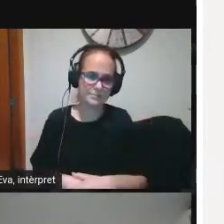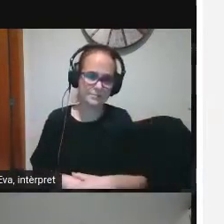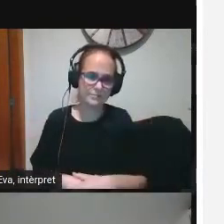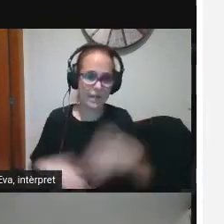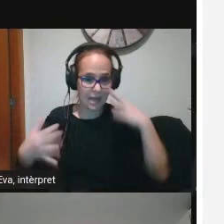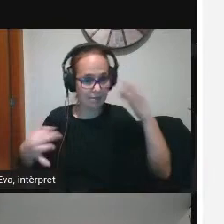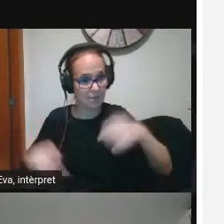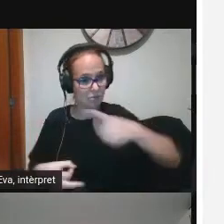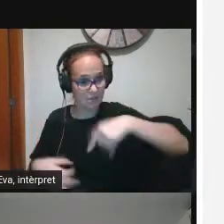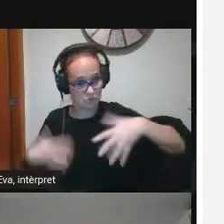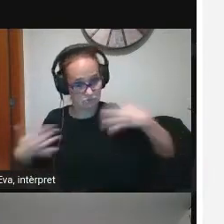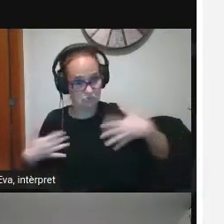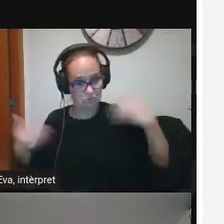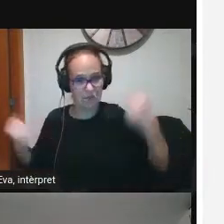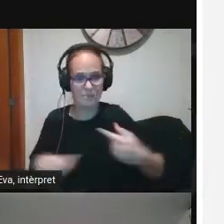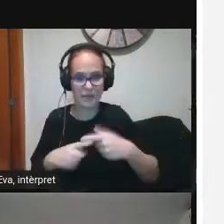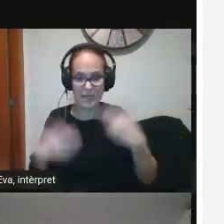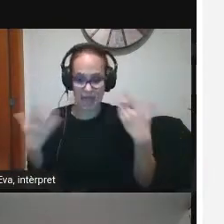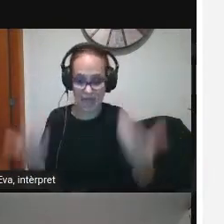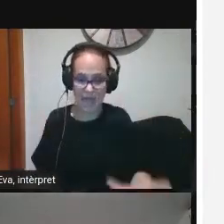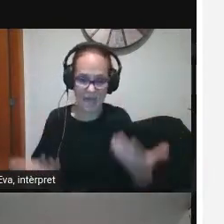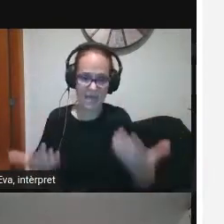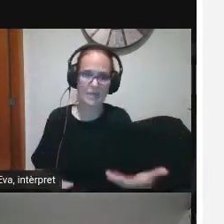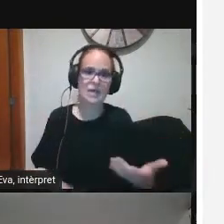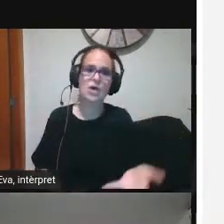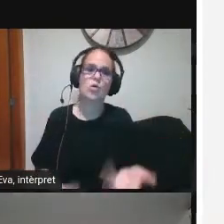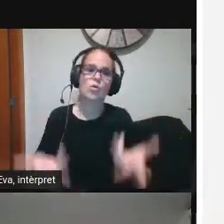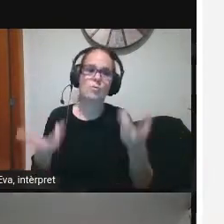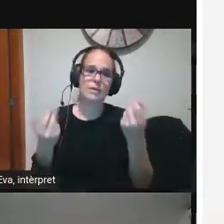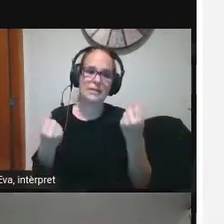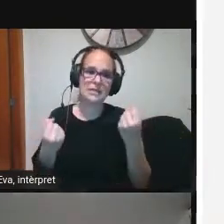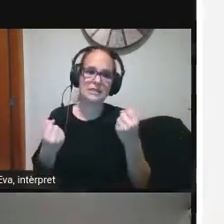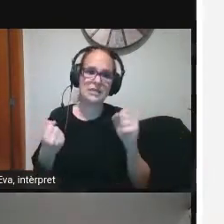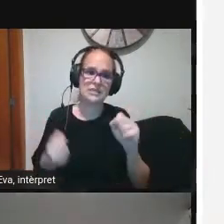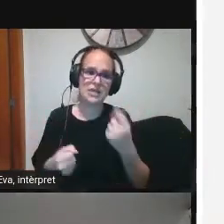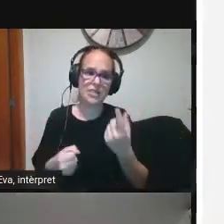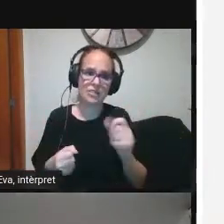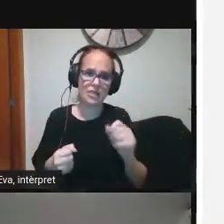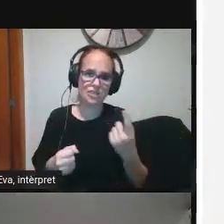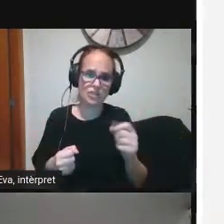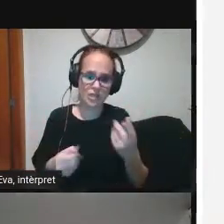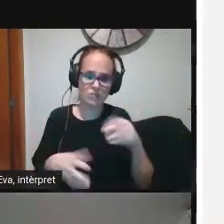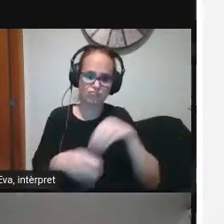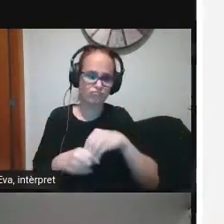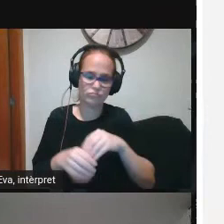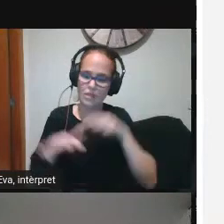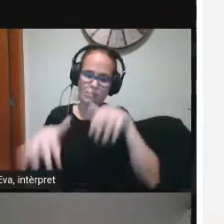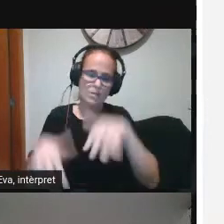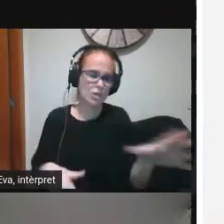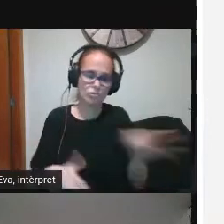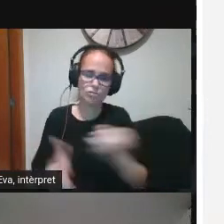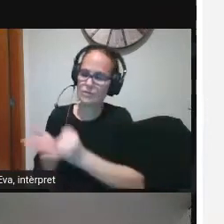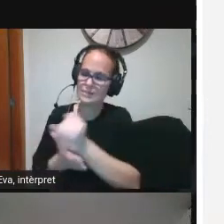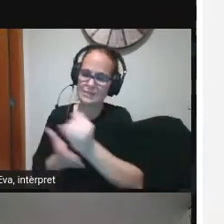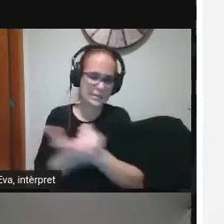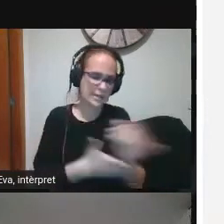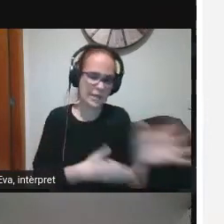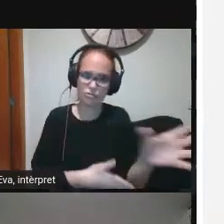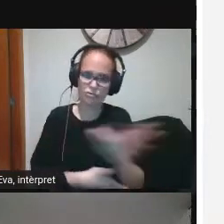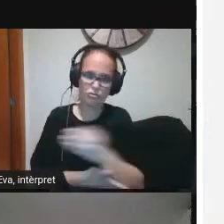veritat és que estem molt contents perquè a dia d'avui les competències digitals estan incorporades en totes les matèries de